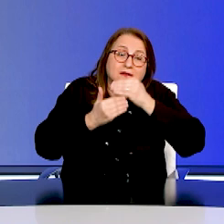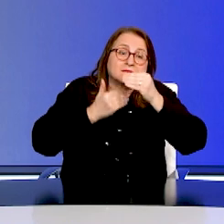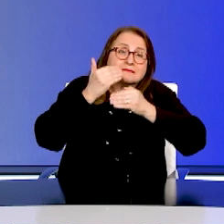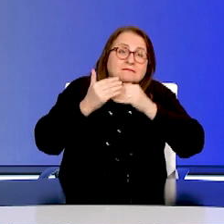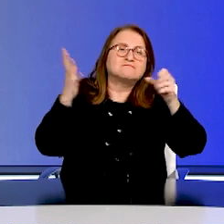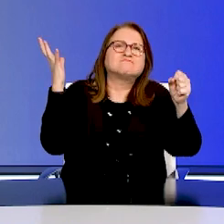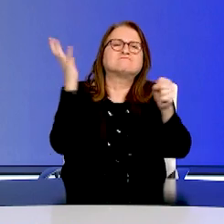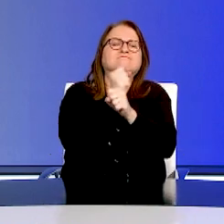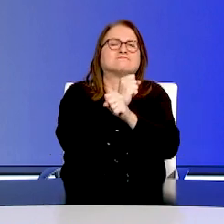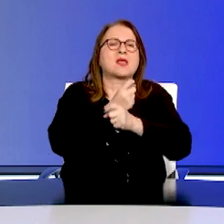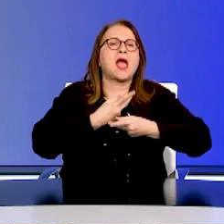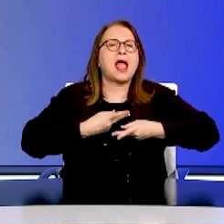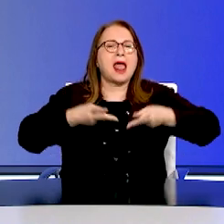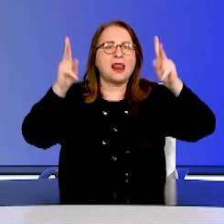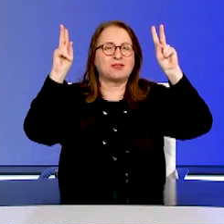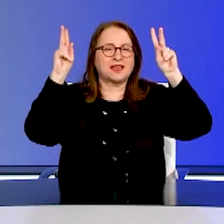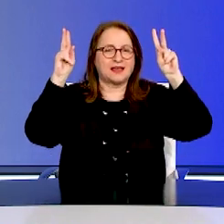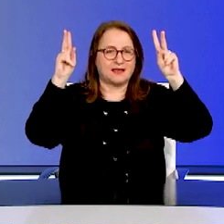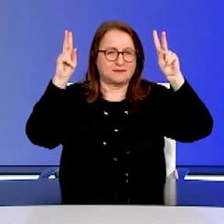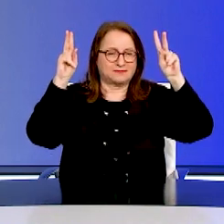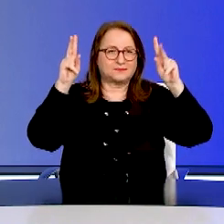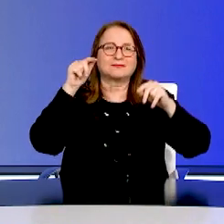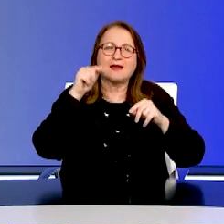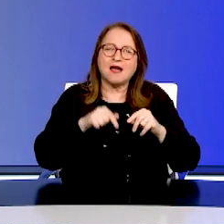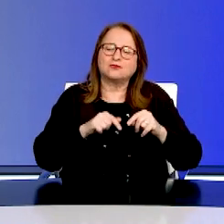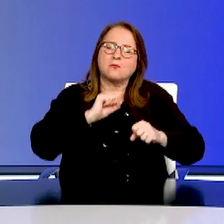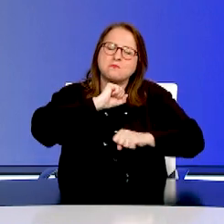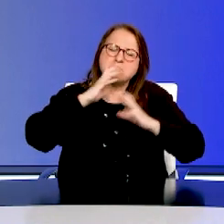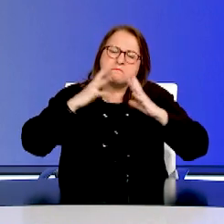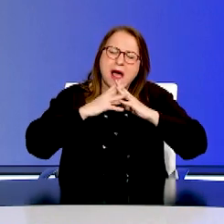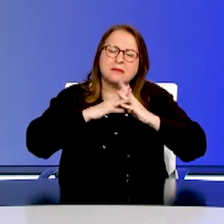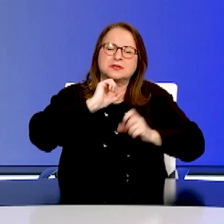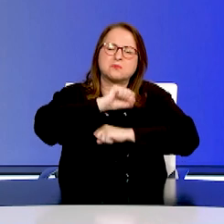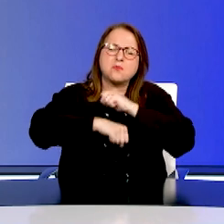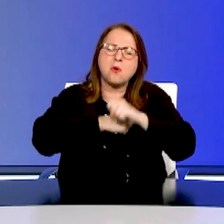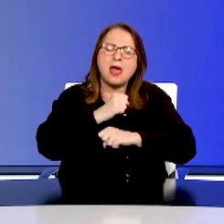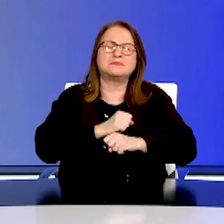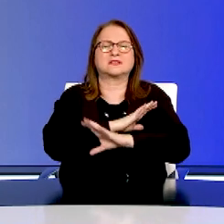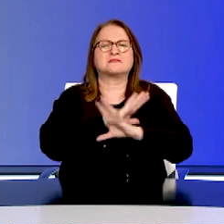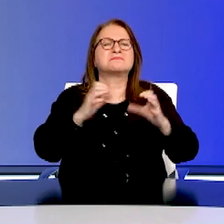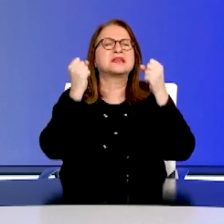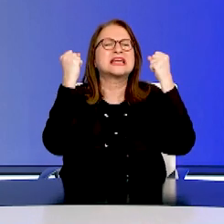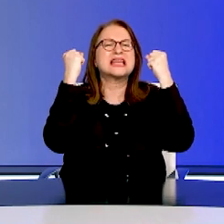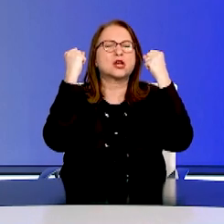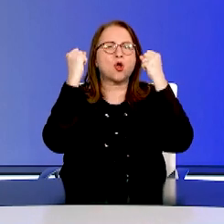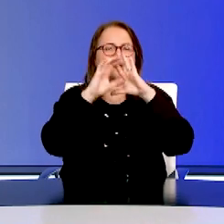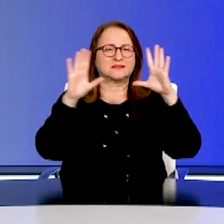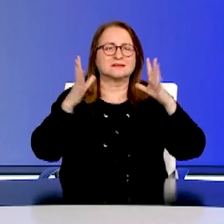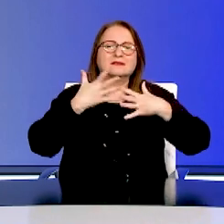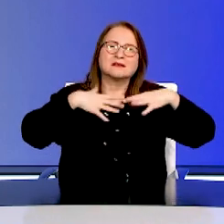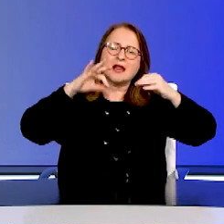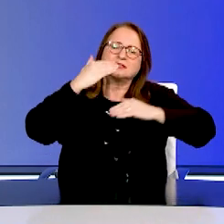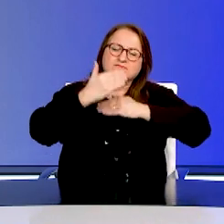κέρδισαν την ελευθερία τους. Ξετυλίγοντας το αρχαίο και το βυζαντινό νήμα, έθεσαν τα θεμέλια για να